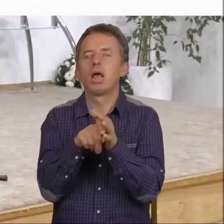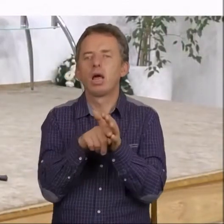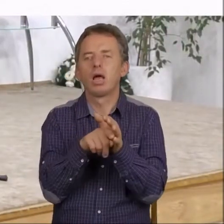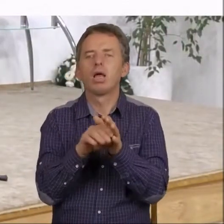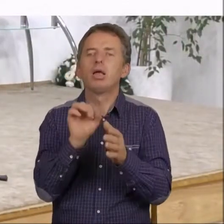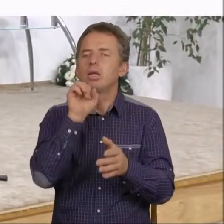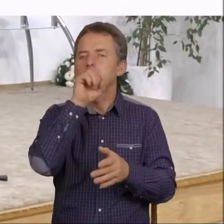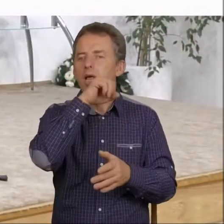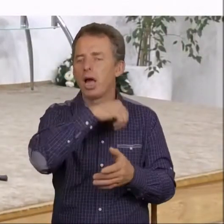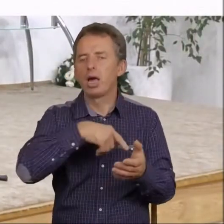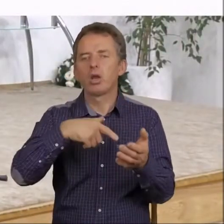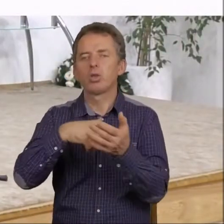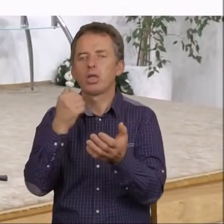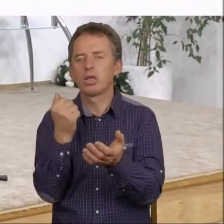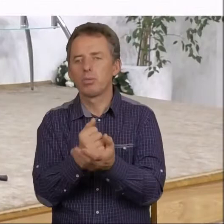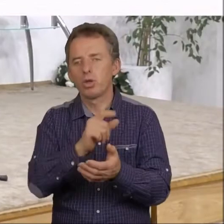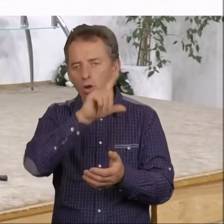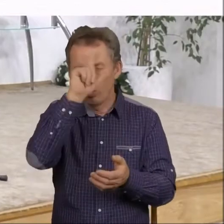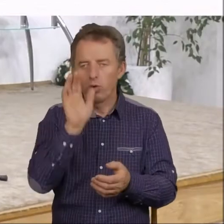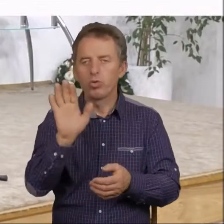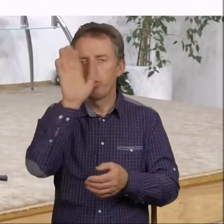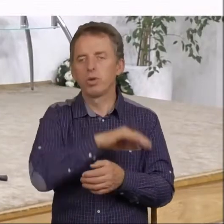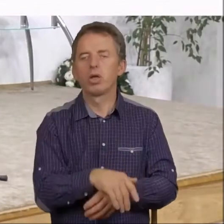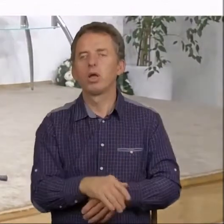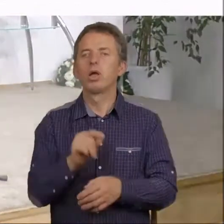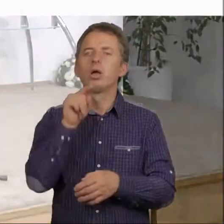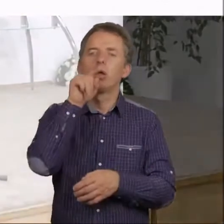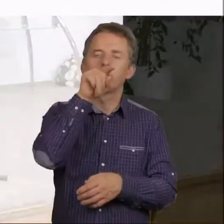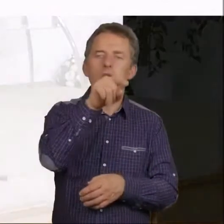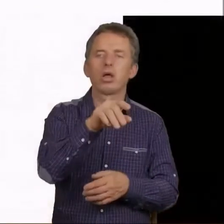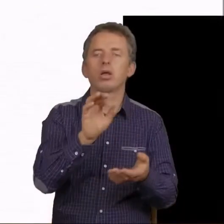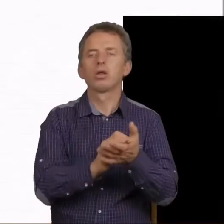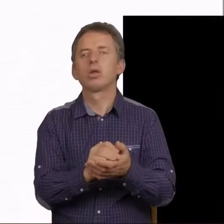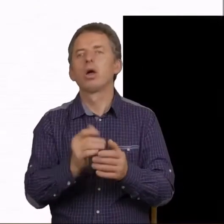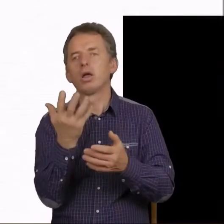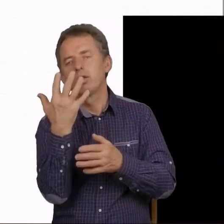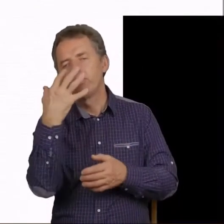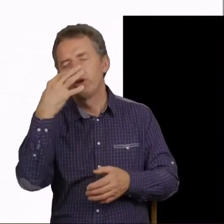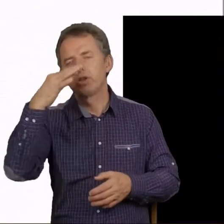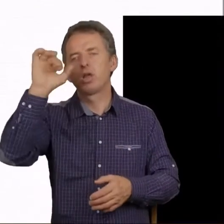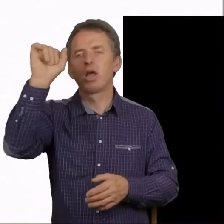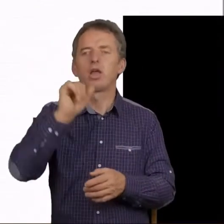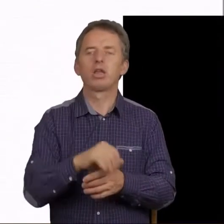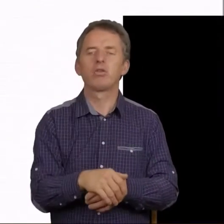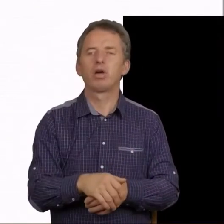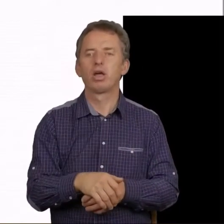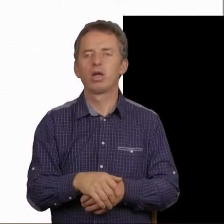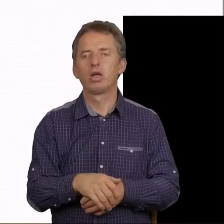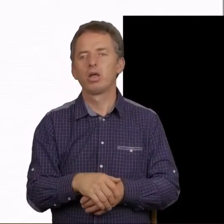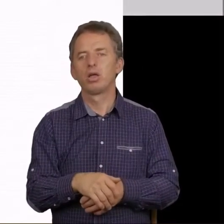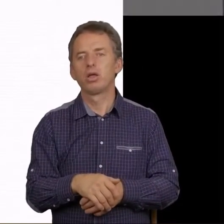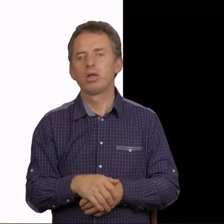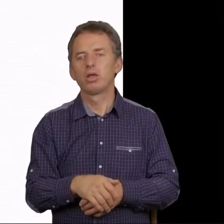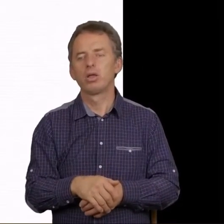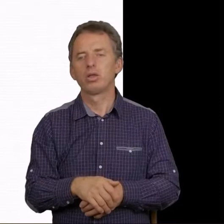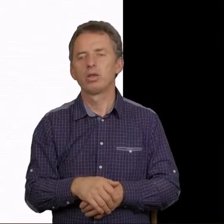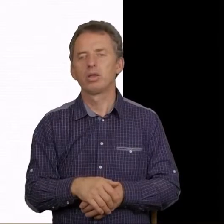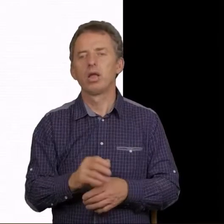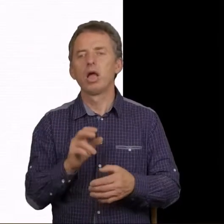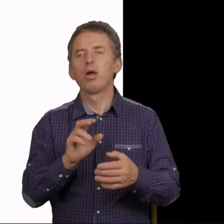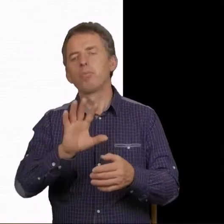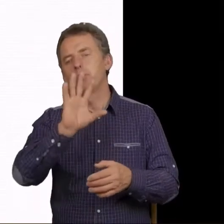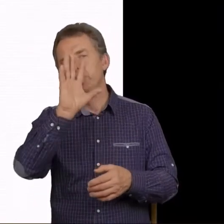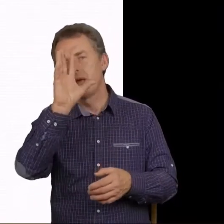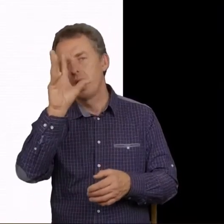dla starotestamentowego ludu bożego. O, tam odnoszono pewne zwycięstwa, prawda, tak jak tutaj czytamy, piękne